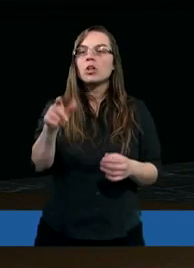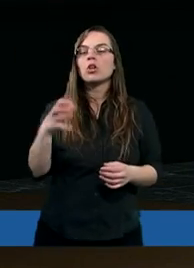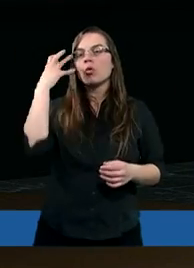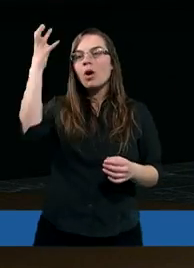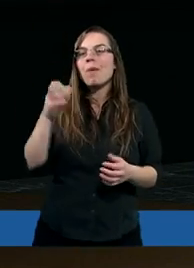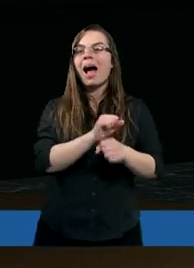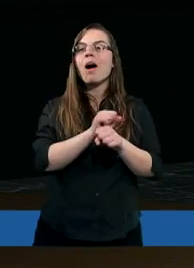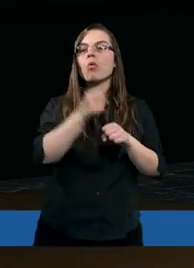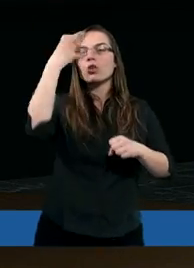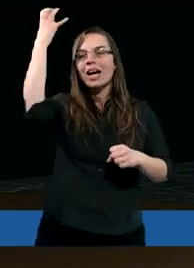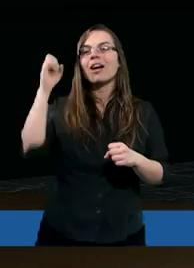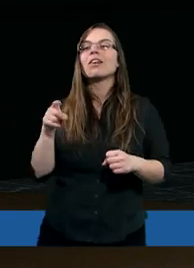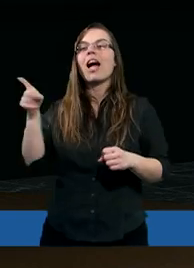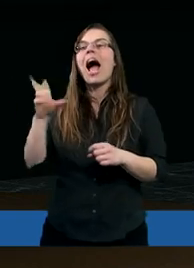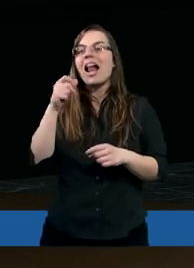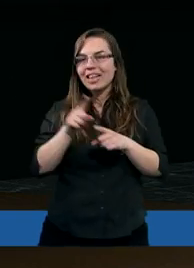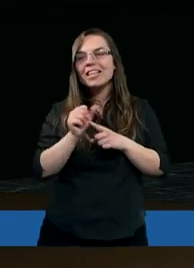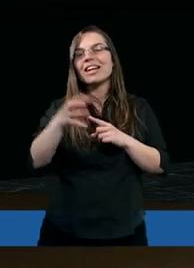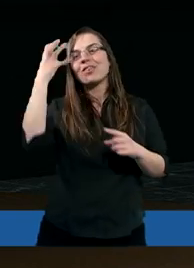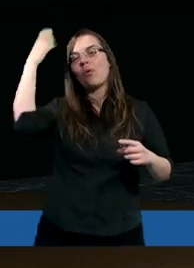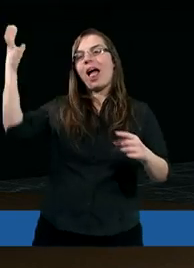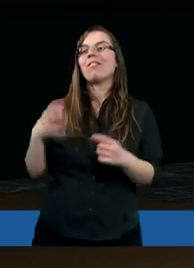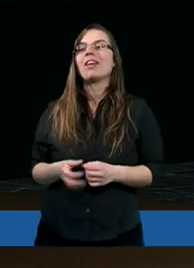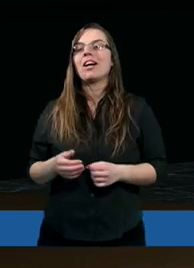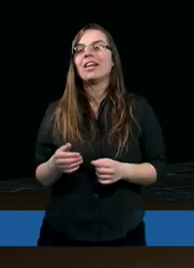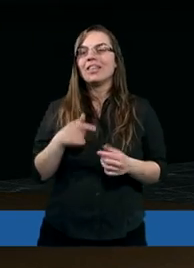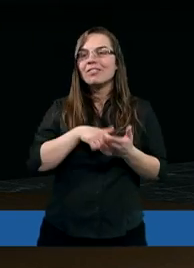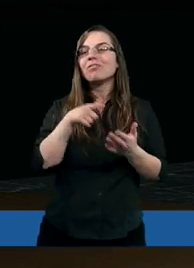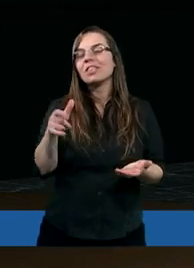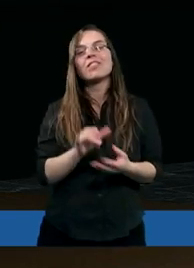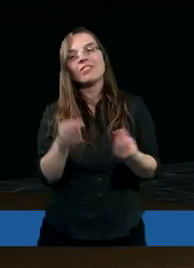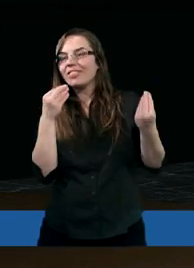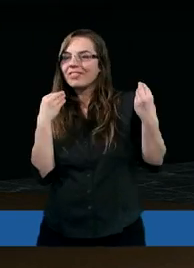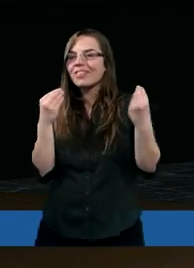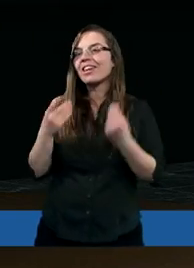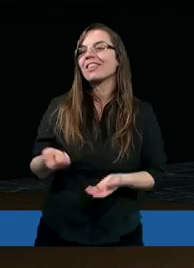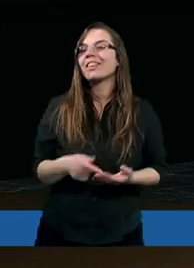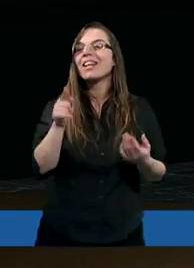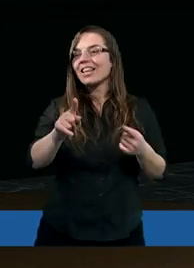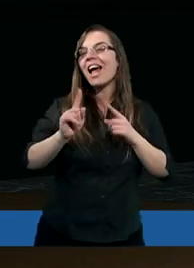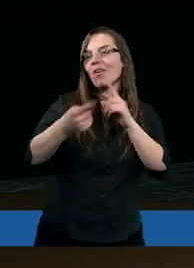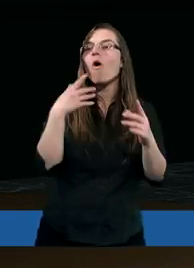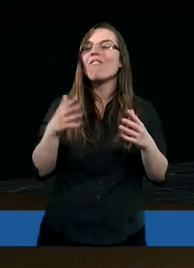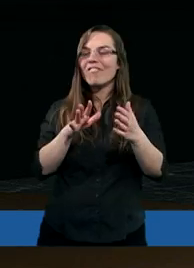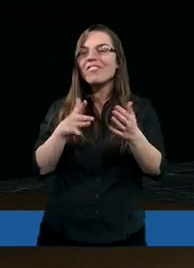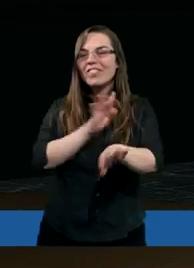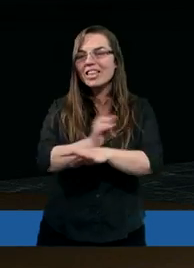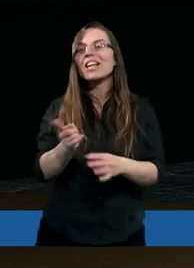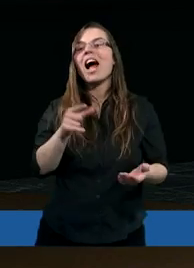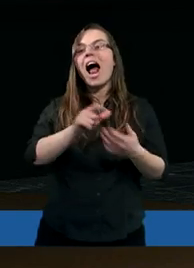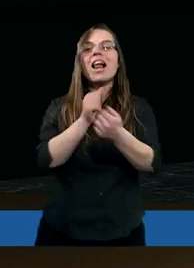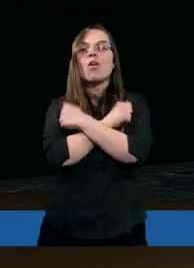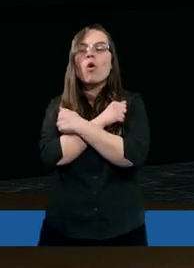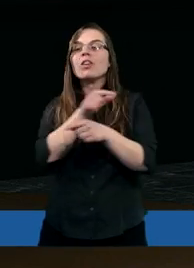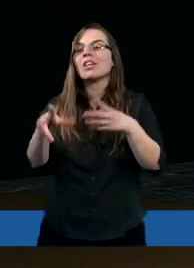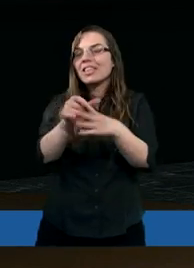królewną, ona także jest królewną. A Ty księciem? No z tego wynika, że tak, ale